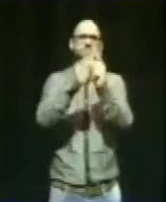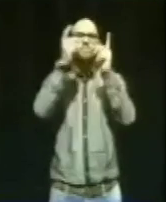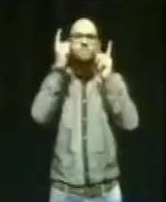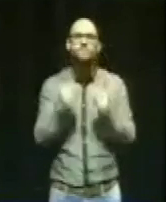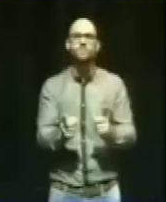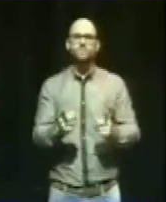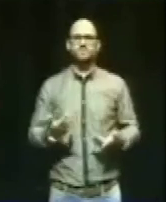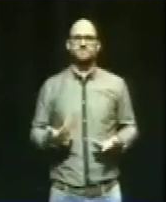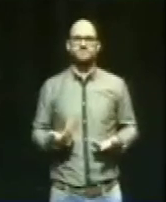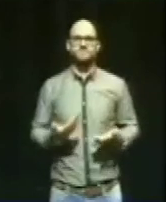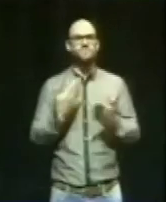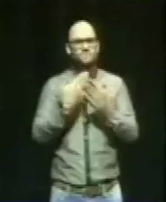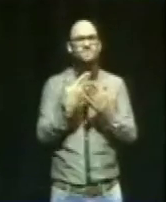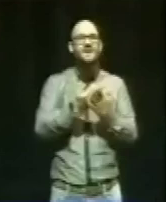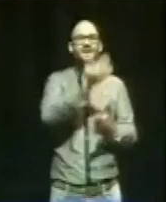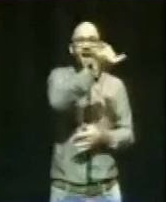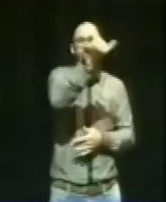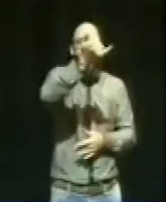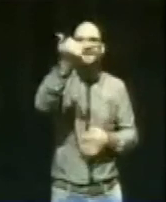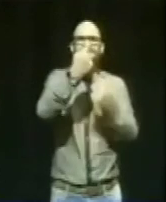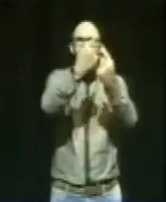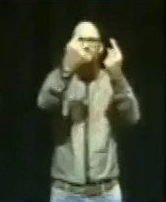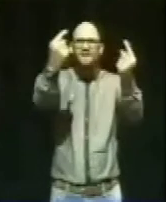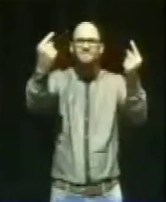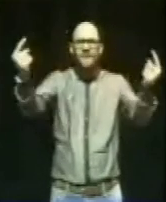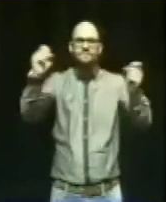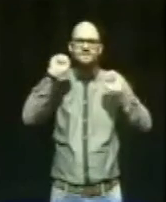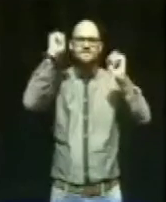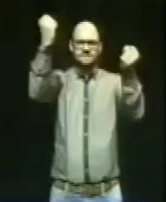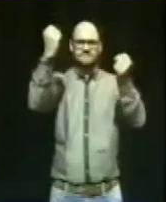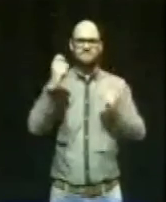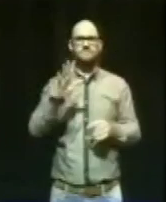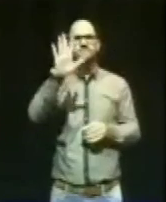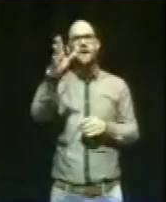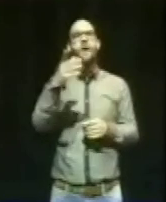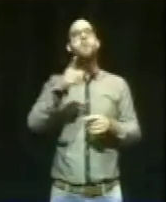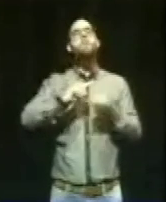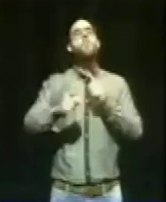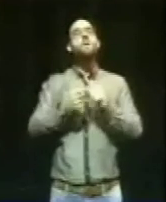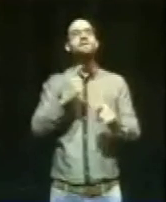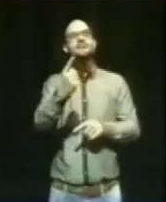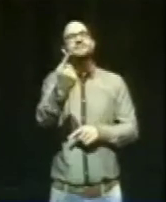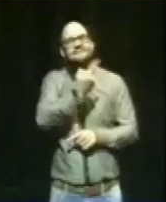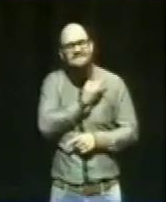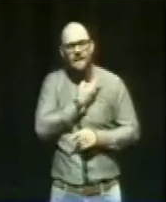das kann nur jeder selbst bewirken. Jeder muss Politik in seine eigene Hand nehmen.